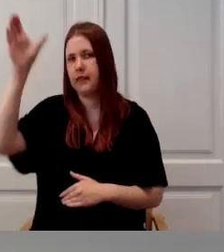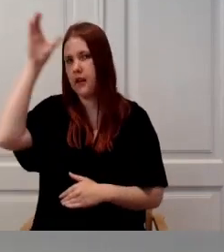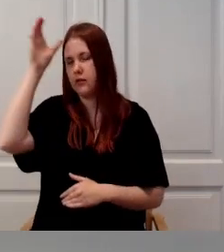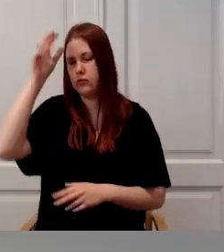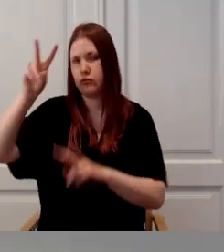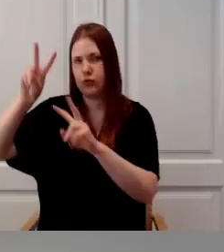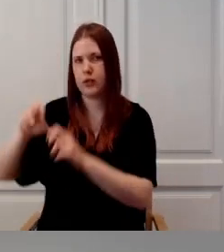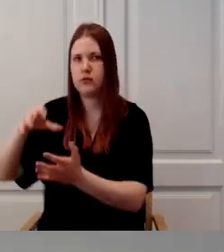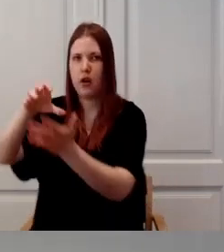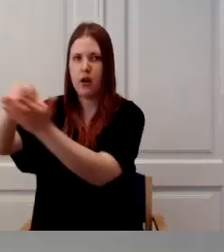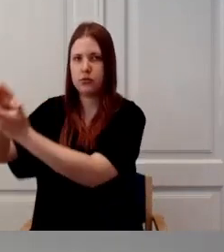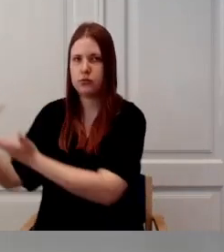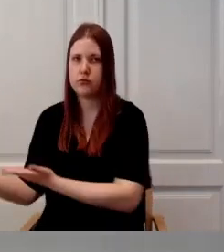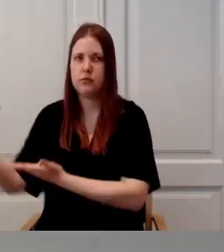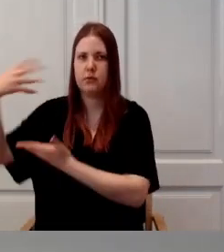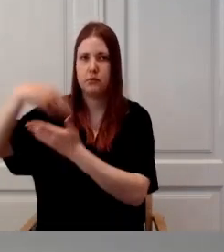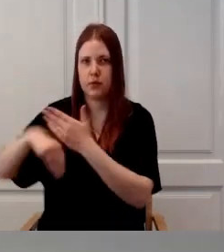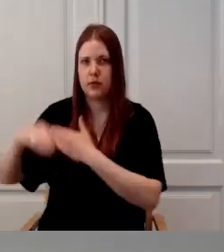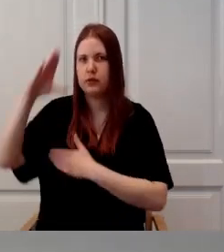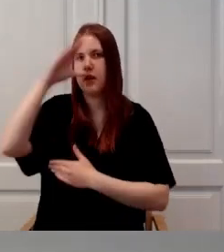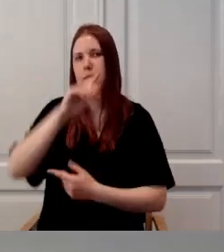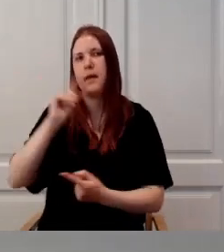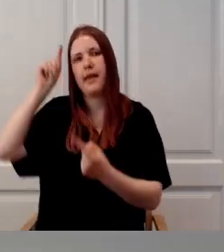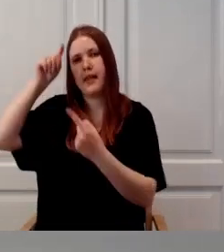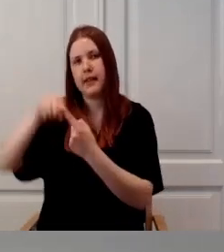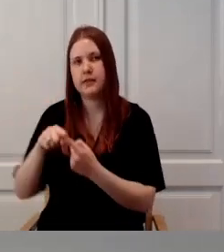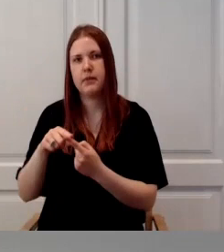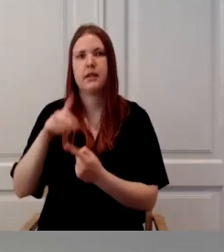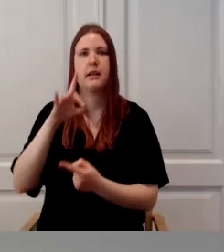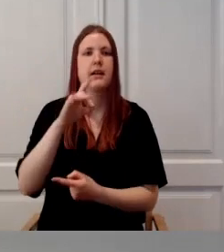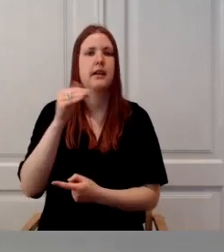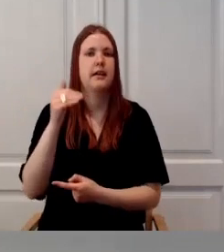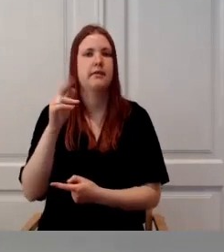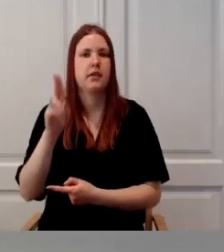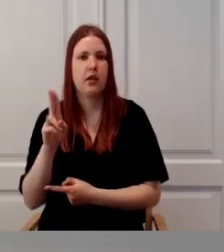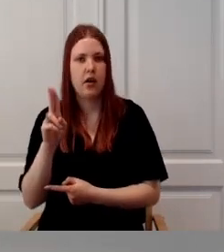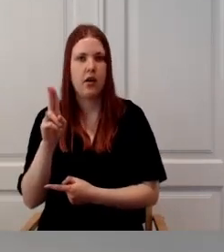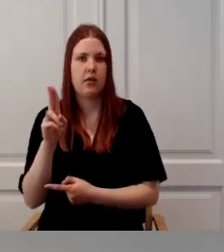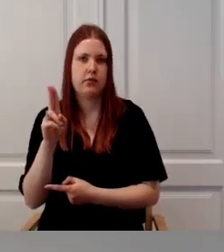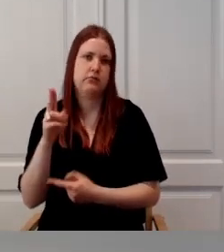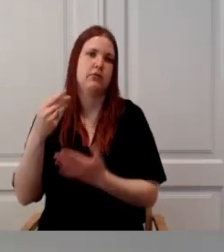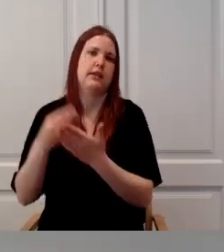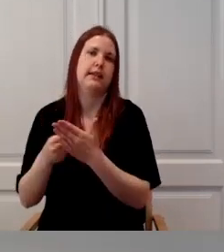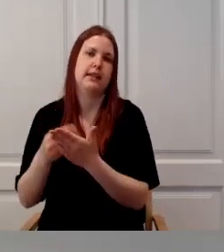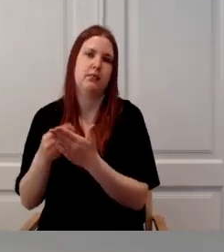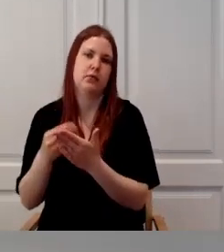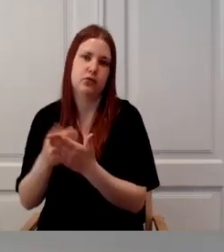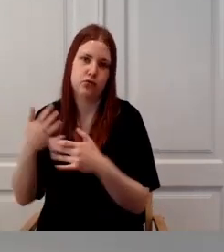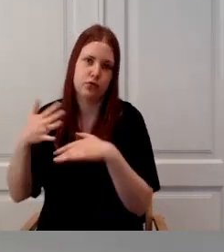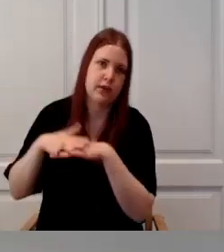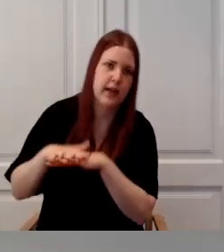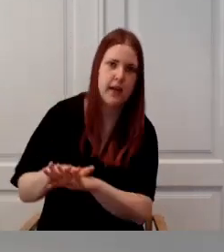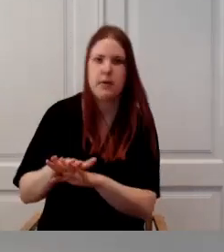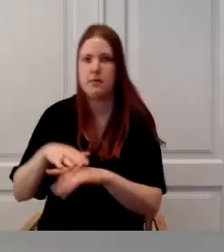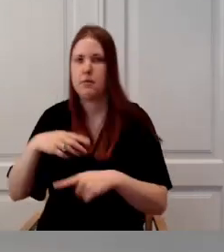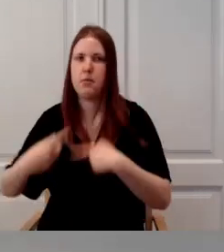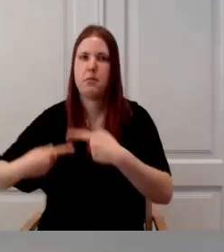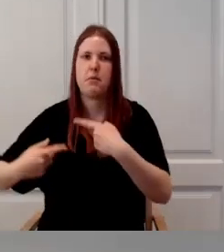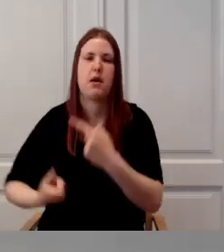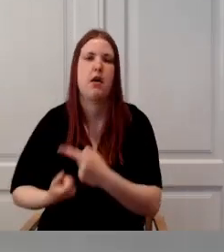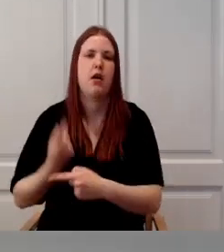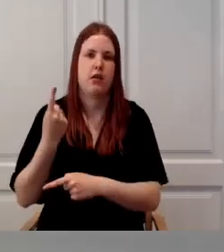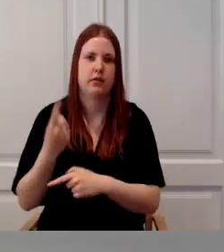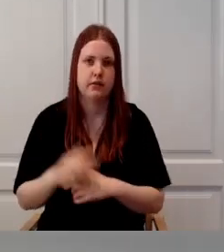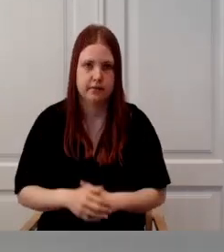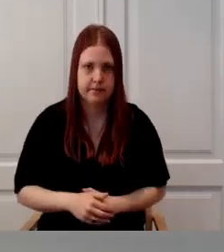asutuse puude raskusest merefka pohisele hindamise üleviimisele. Ja see protsess on küll olnud ka pikem ja